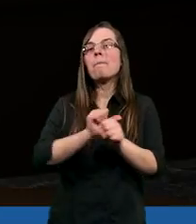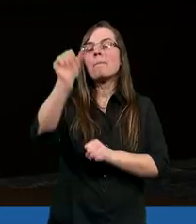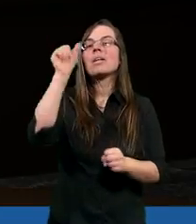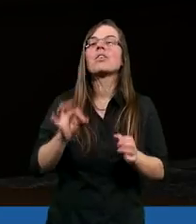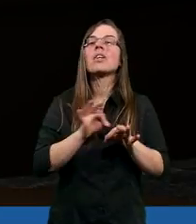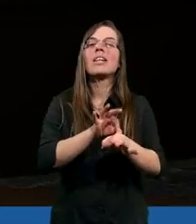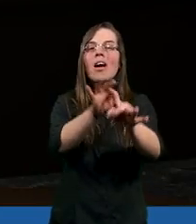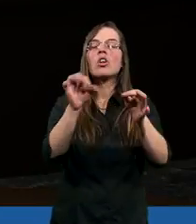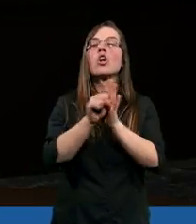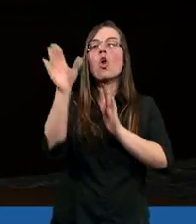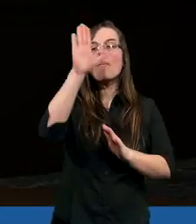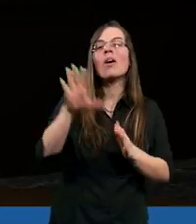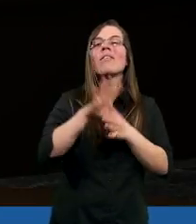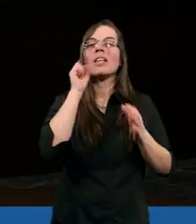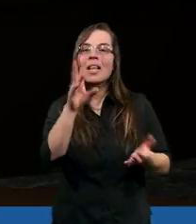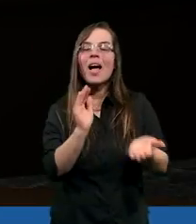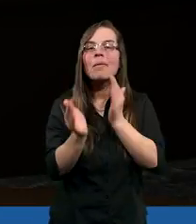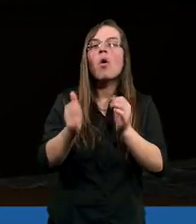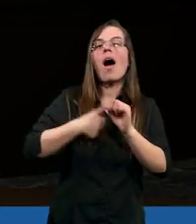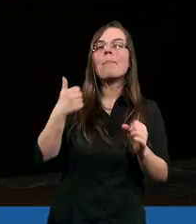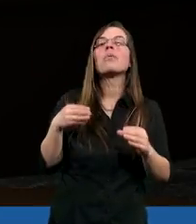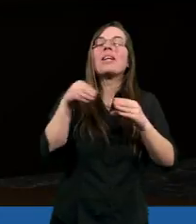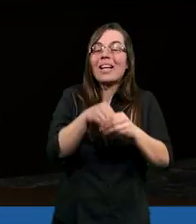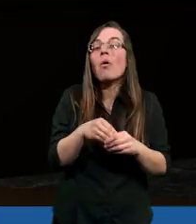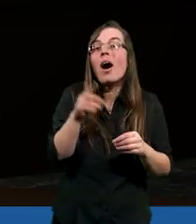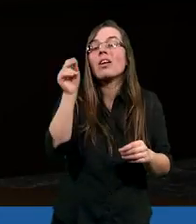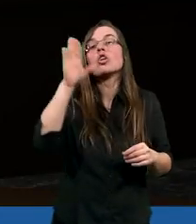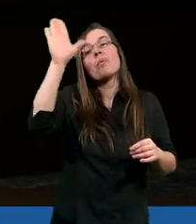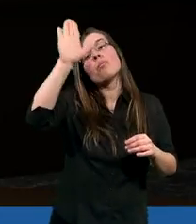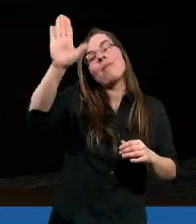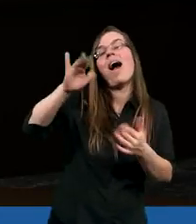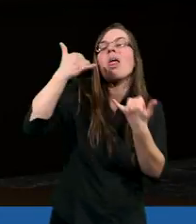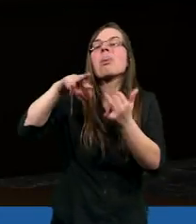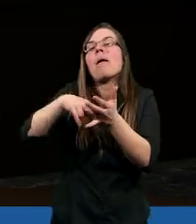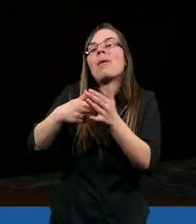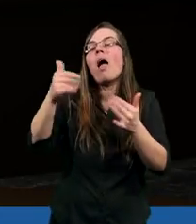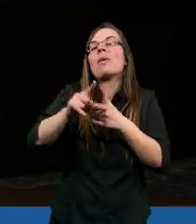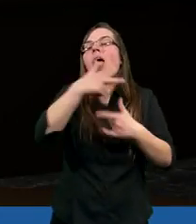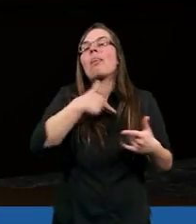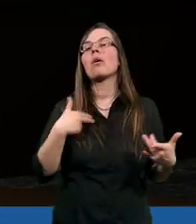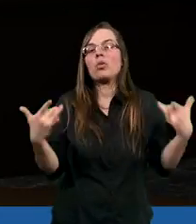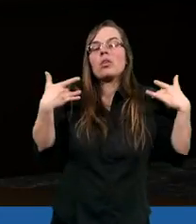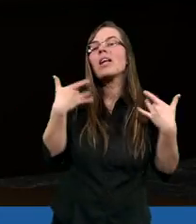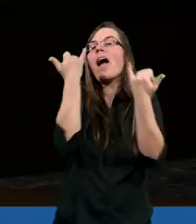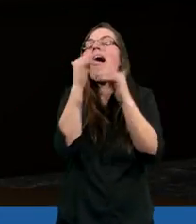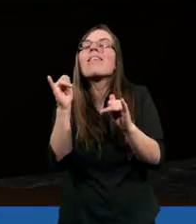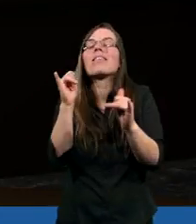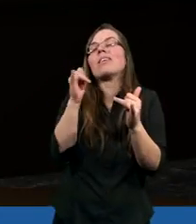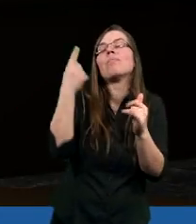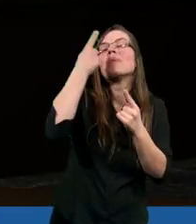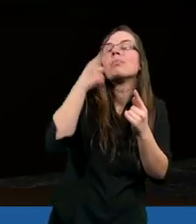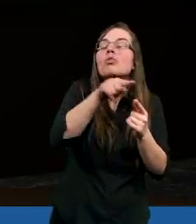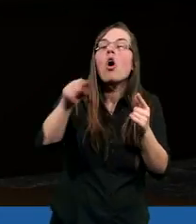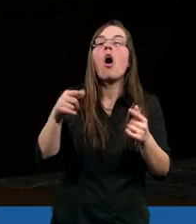być kierowana do Boga w taki sposób, abyśmy zakładali, że Bóg może mieć inny plan dla nas, dla naszego życia, zupełnie inny scenariusz.